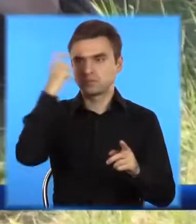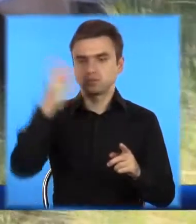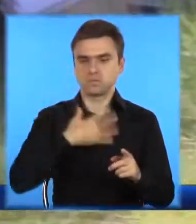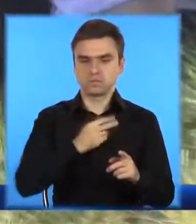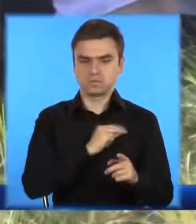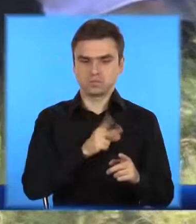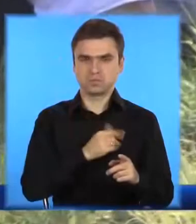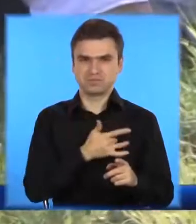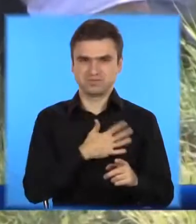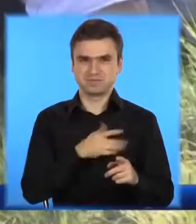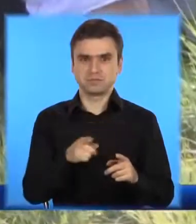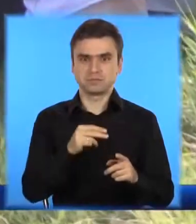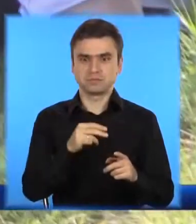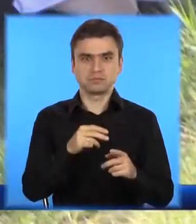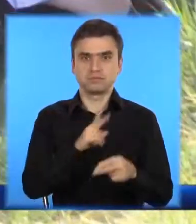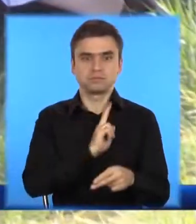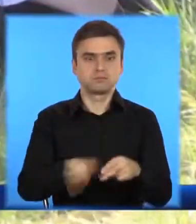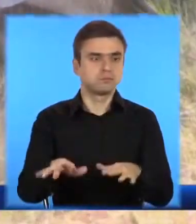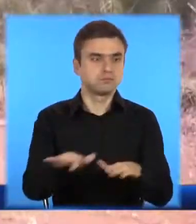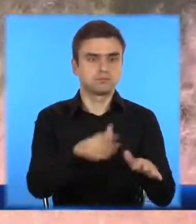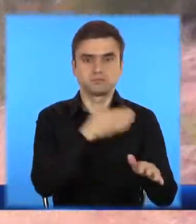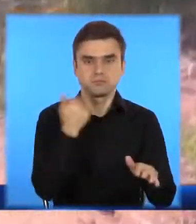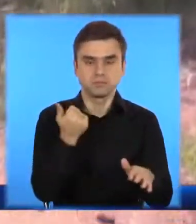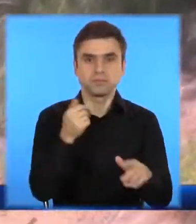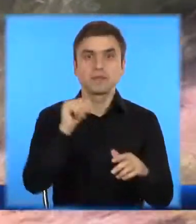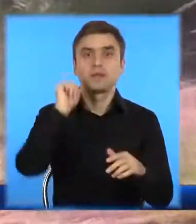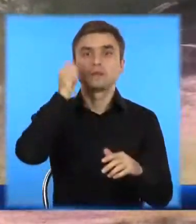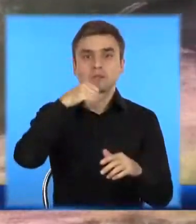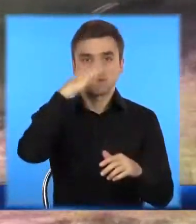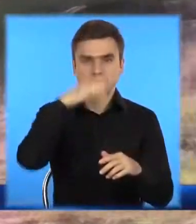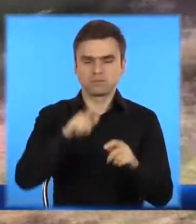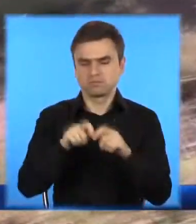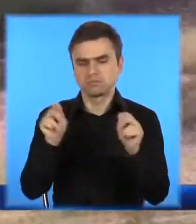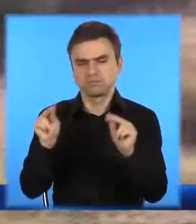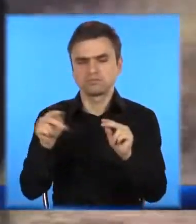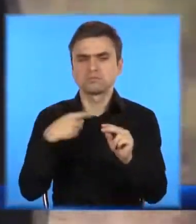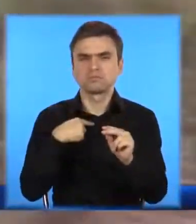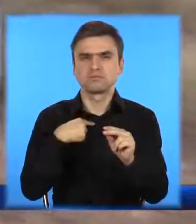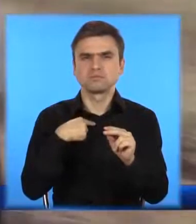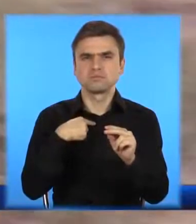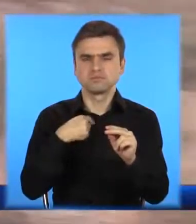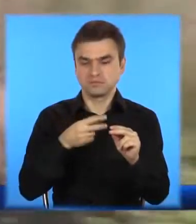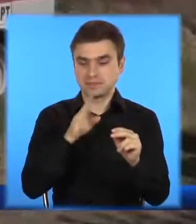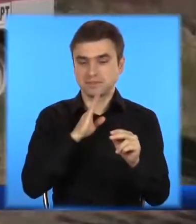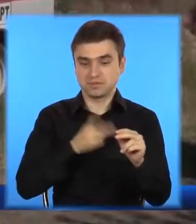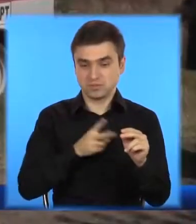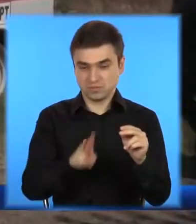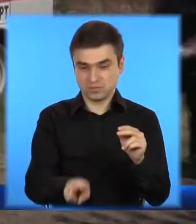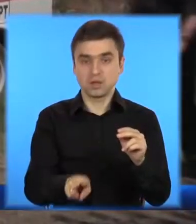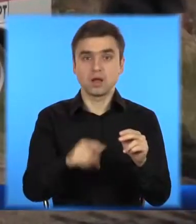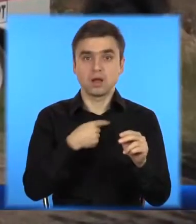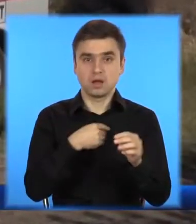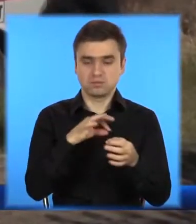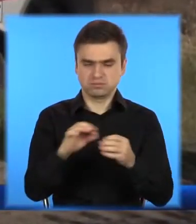зізнався, що спалив тіло дівчини в посадці, а після втопив останки у найближчому водоймищі. Через півтора